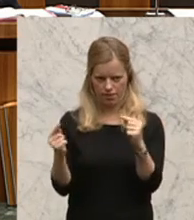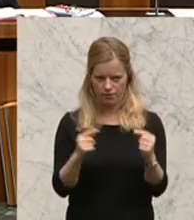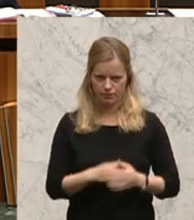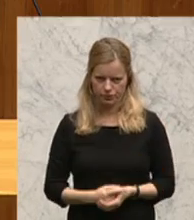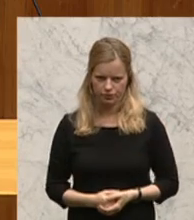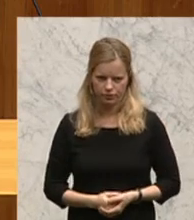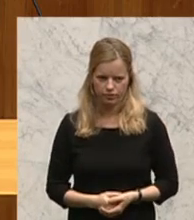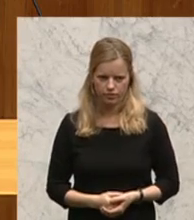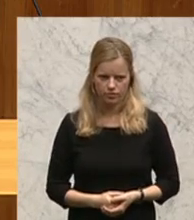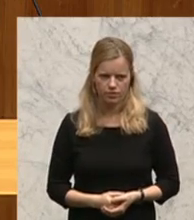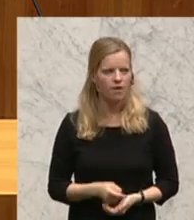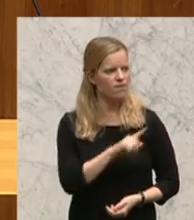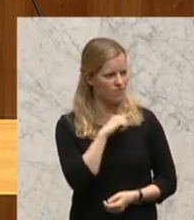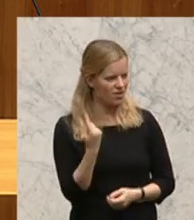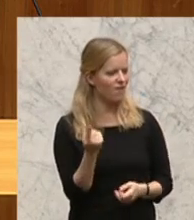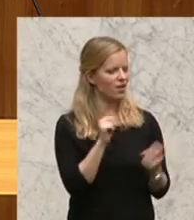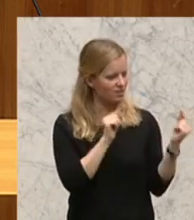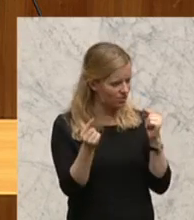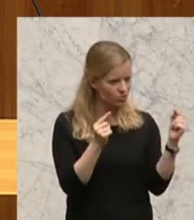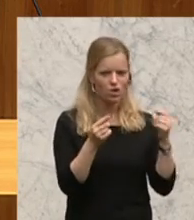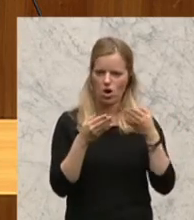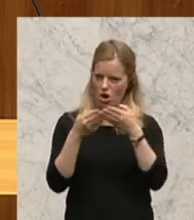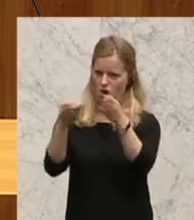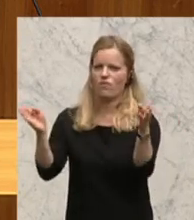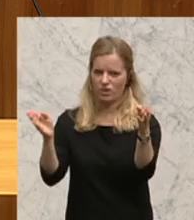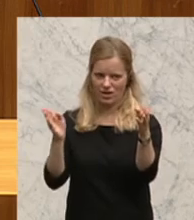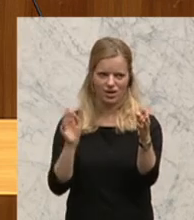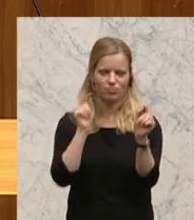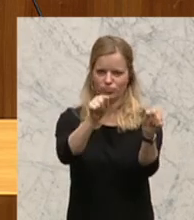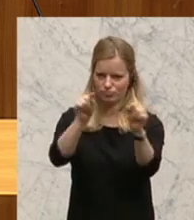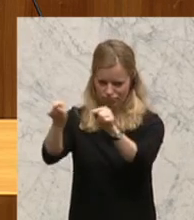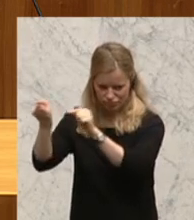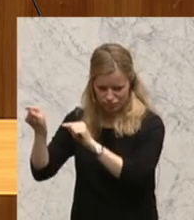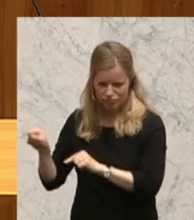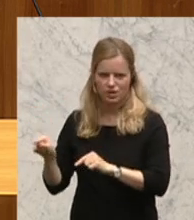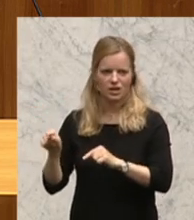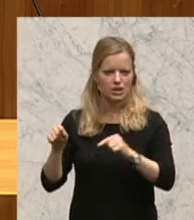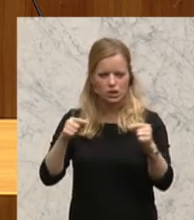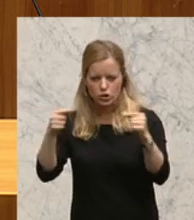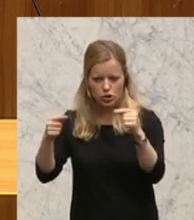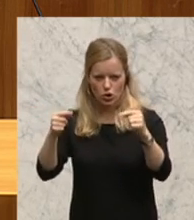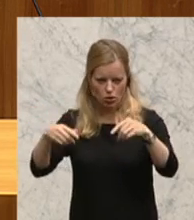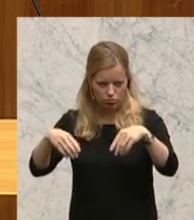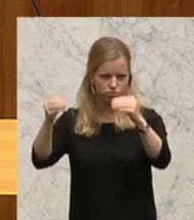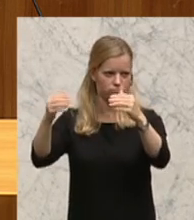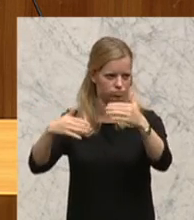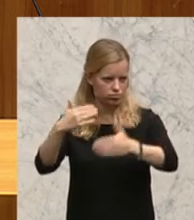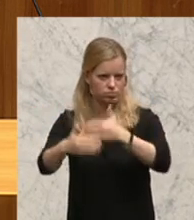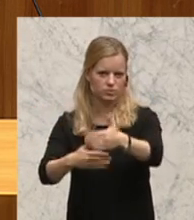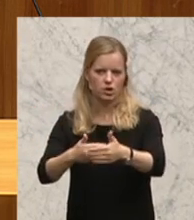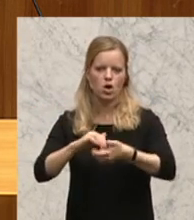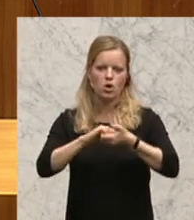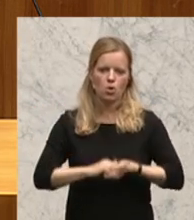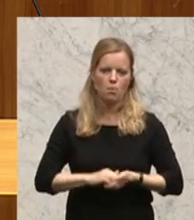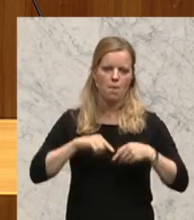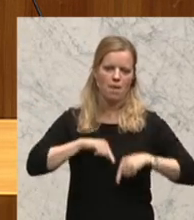Öffentlichkeit getragen haben und hier auch eine Diskussion entfacht wurde vom Klubobmann Lopatka und anderen bezüglich